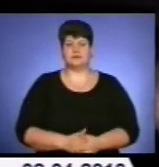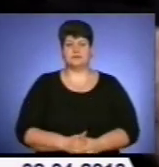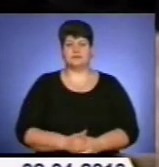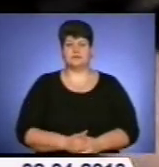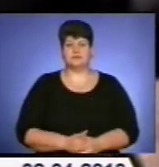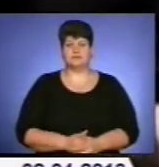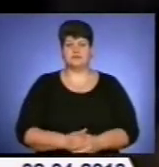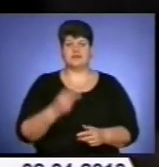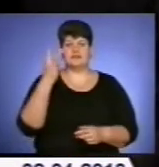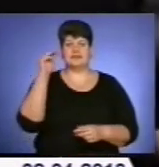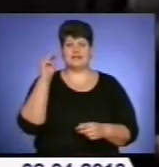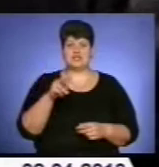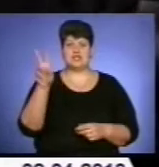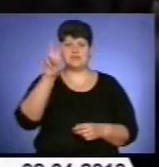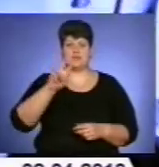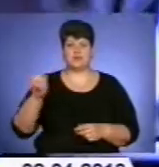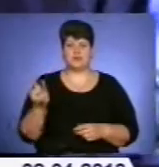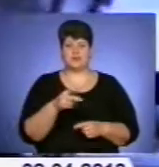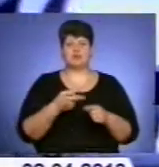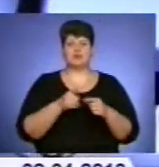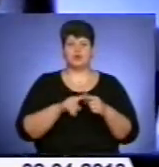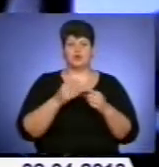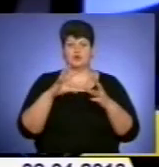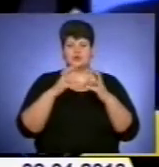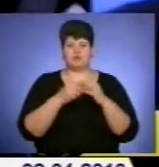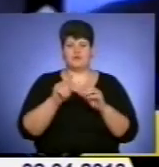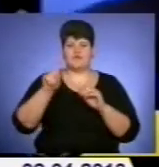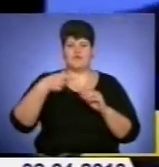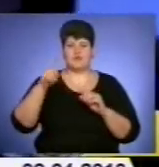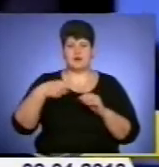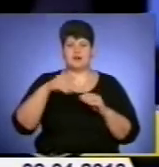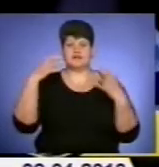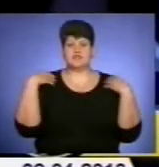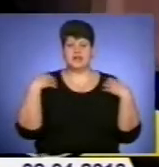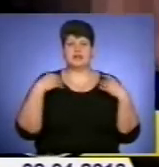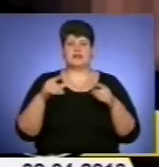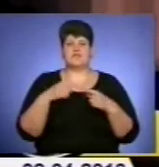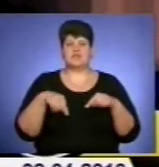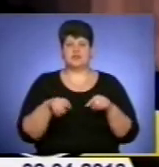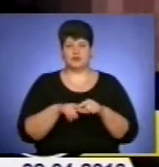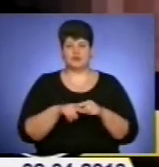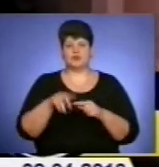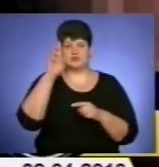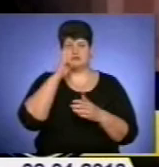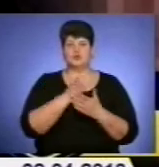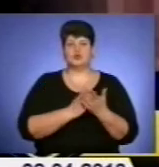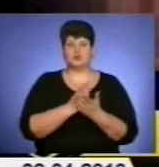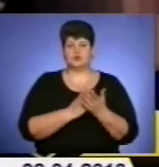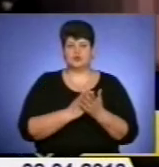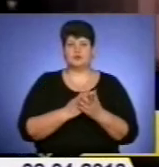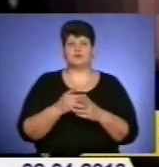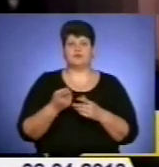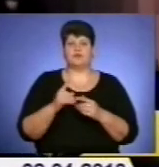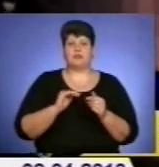Дві тисячі американських доларів. Таку суму вимагав начальник відділу державної виконавчої служби одного із районів Тернопільської області у